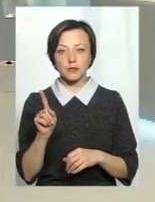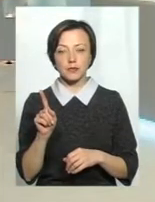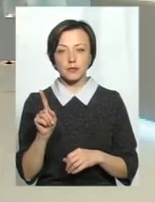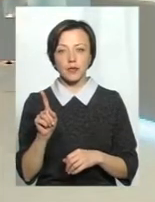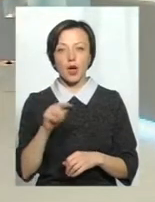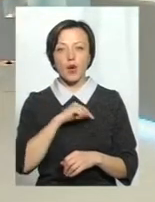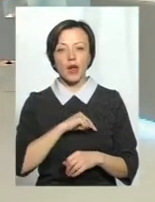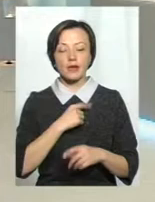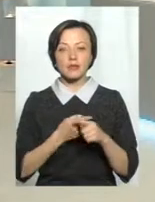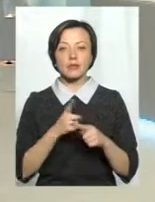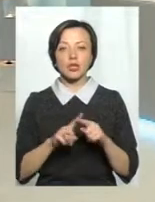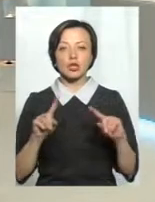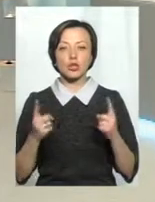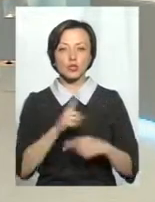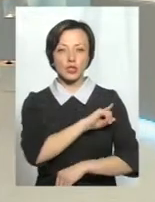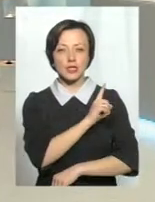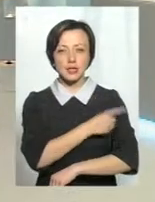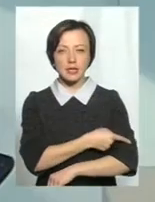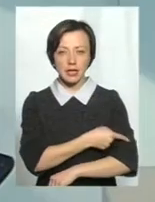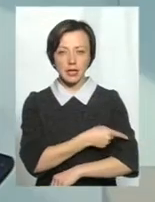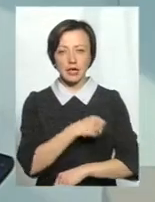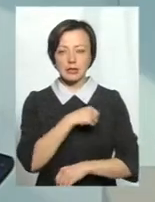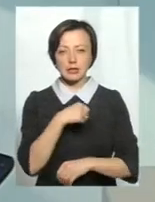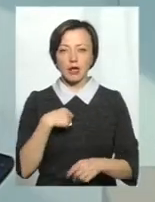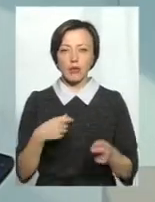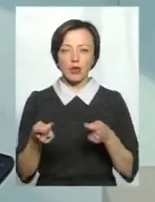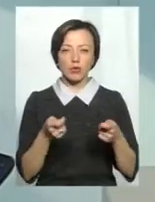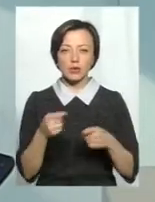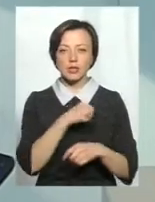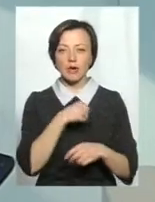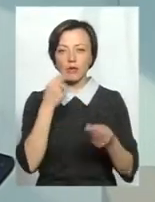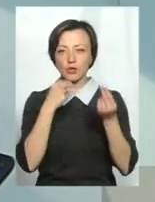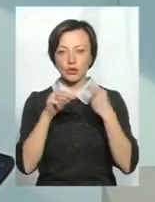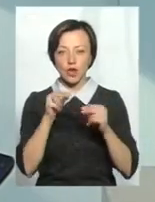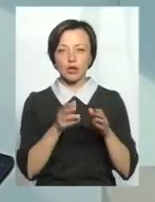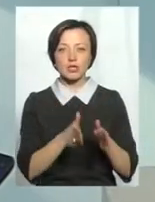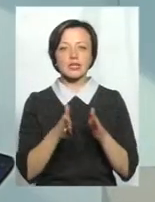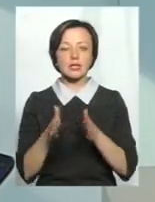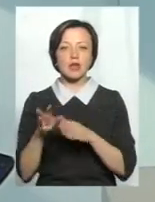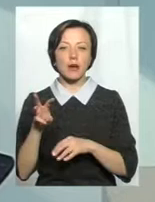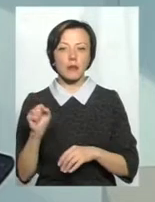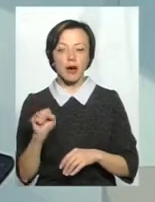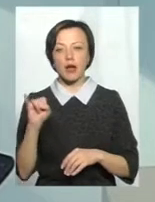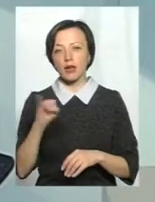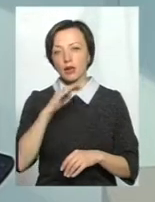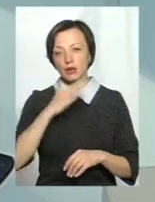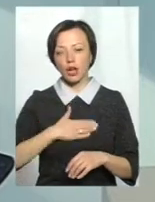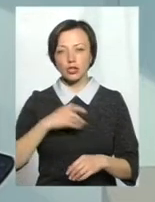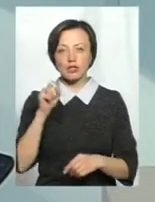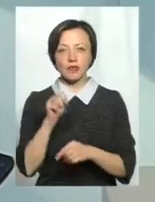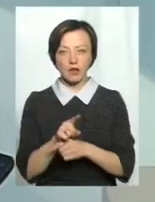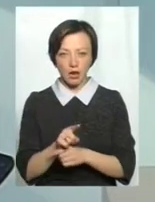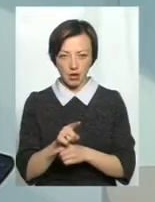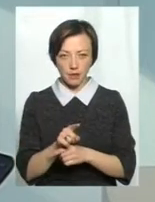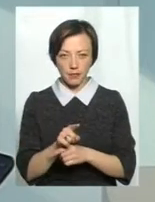організм – це дуже сильна, саморегулююча і самовдосконалююча система. І наше завдання –